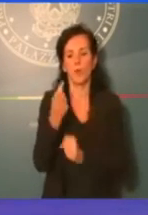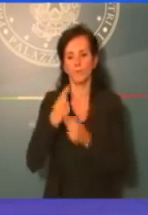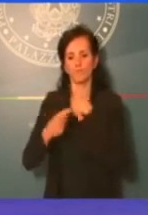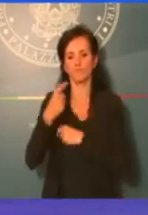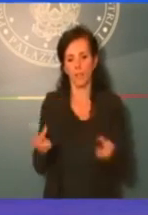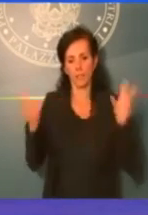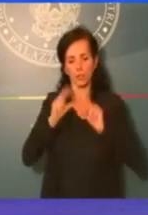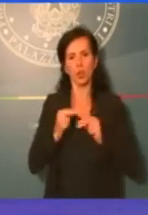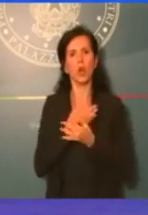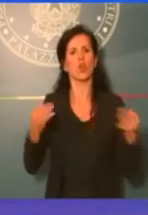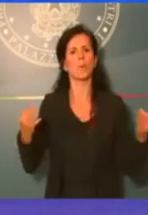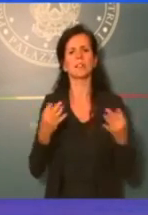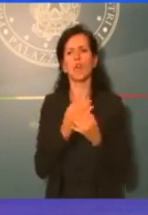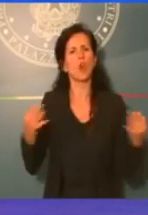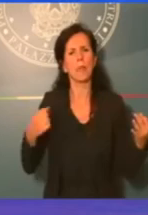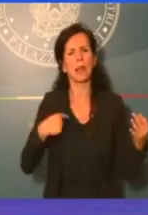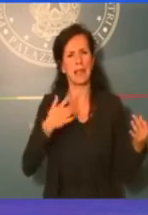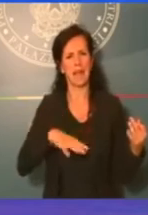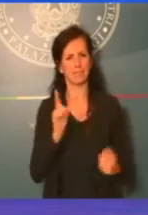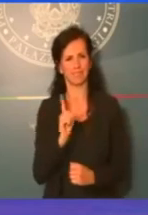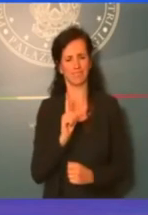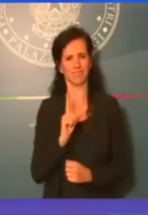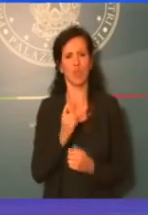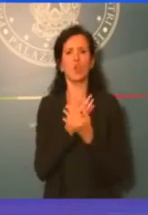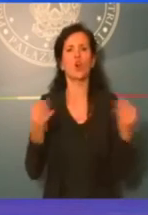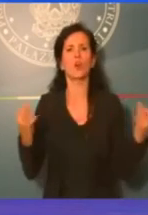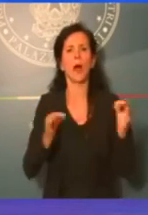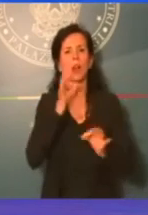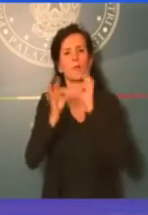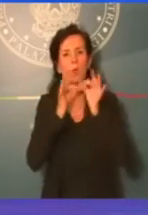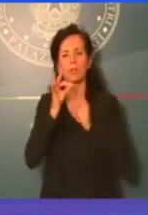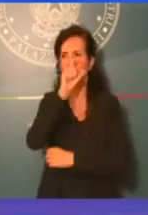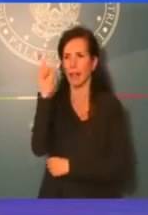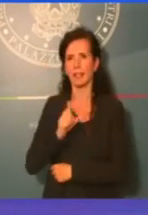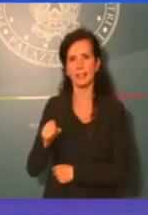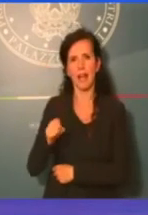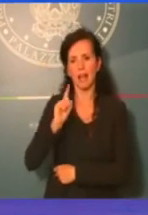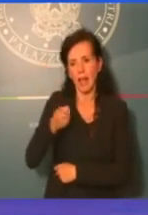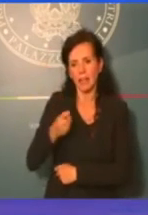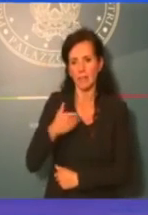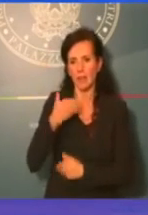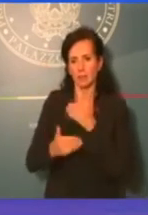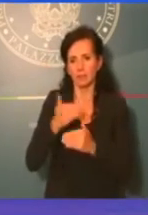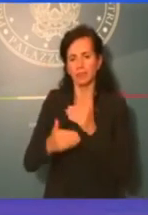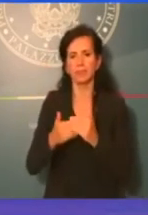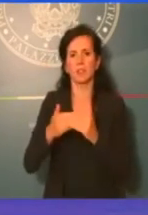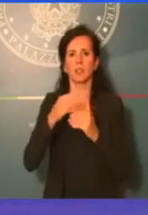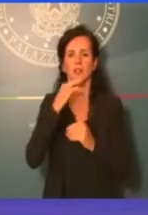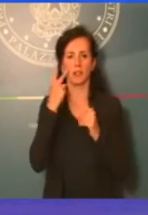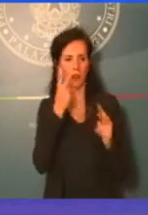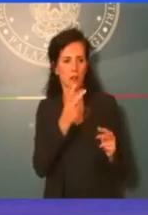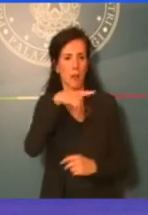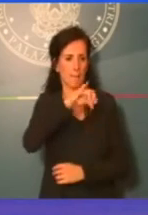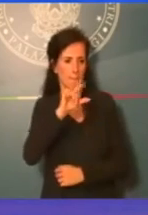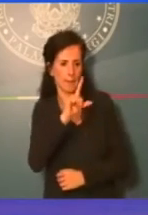La normalità a noi non piace. La normalità significa per l'Italia correre sempre al di sotto, per quanto riguarda PIL, produttività, al